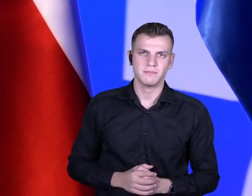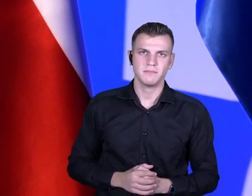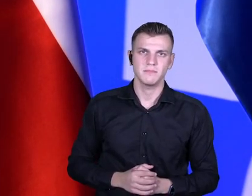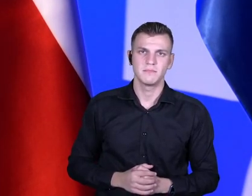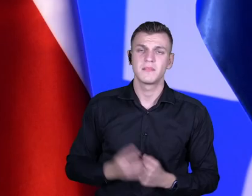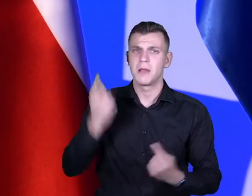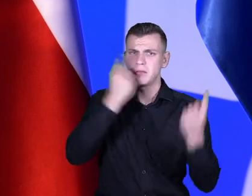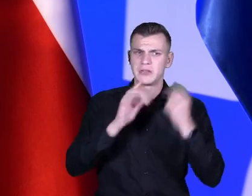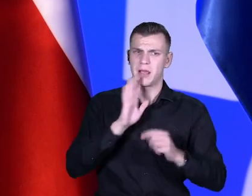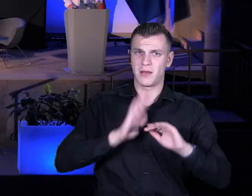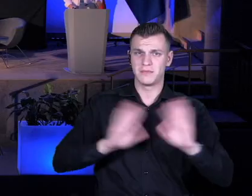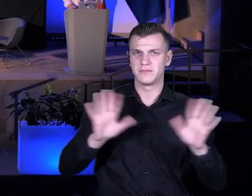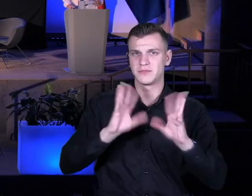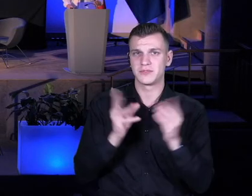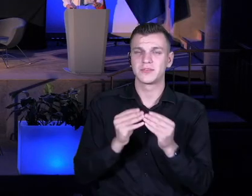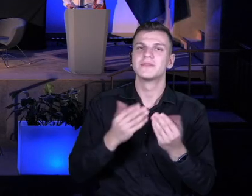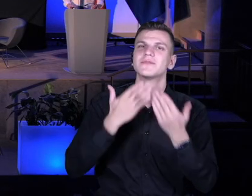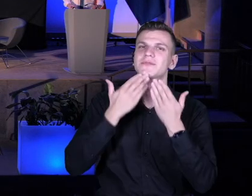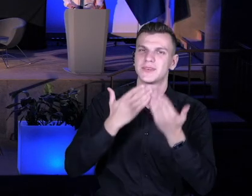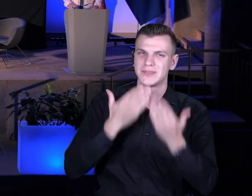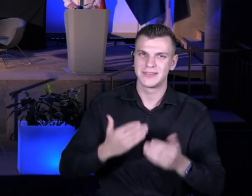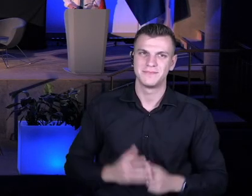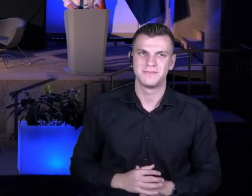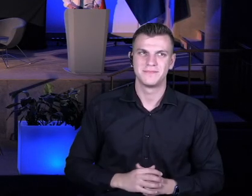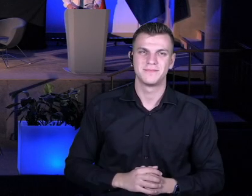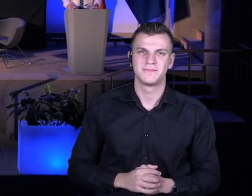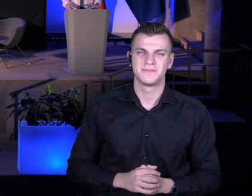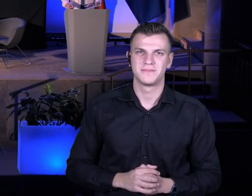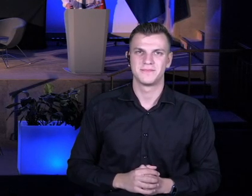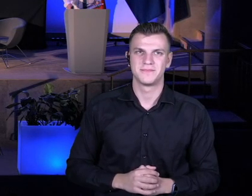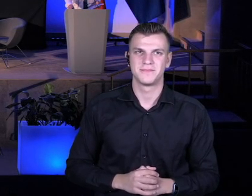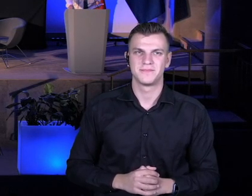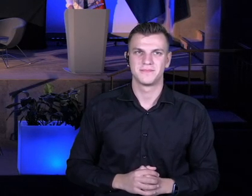To chyba byłoby wszystko z mojej strony. Dziękuję Państwu serdecznie.